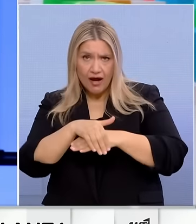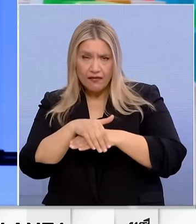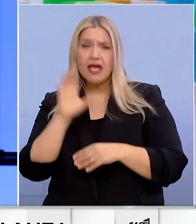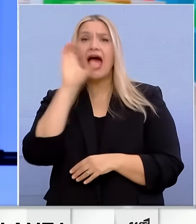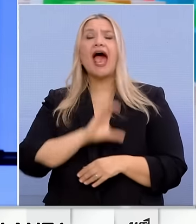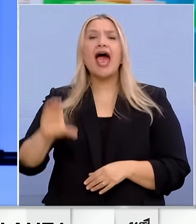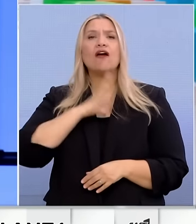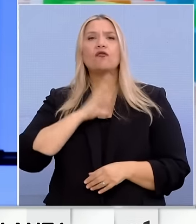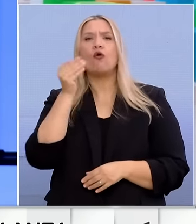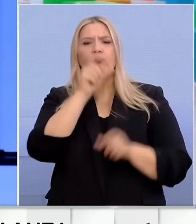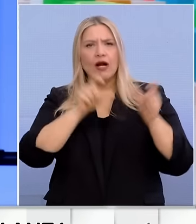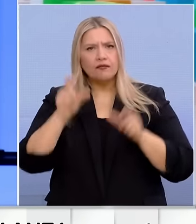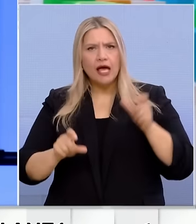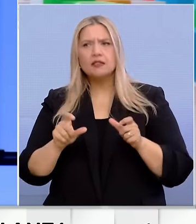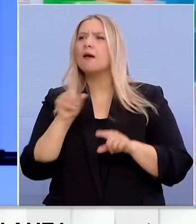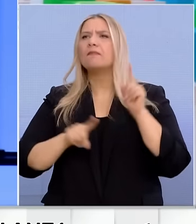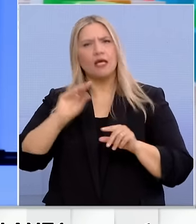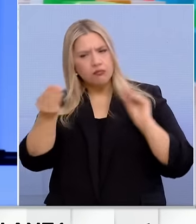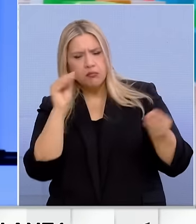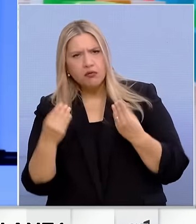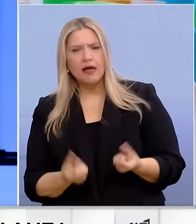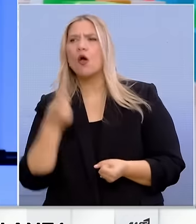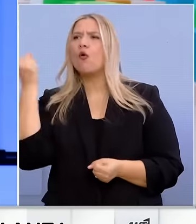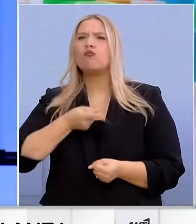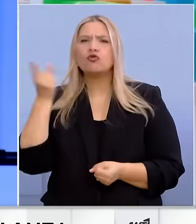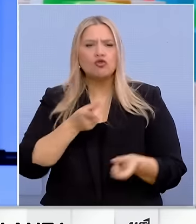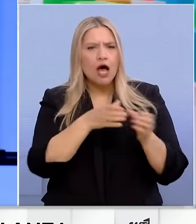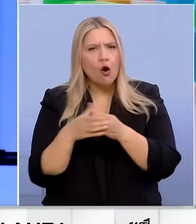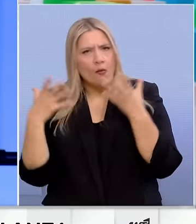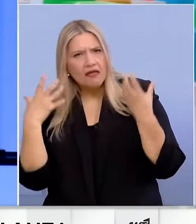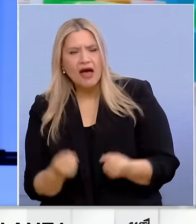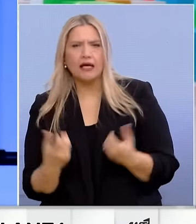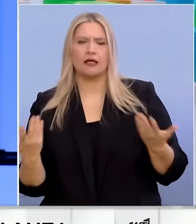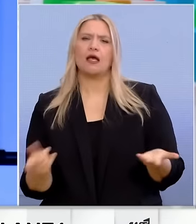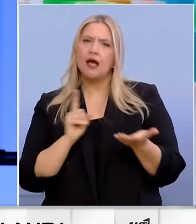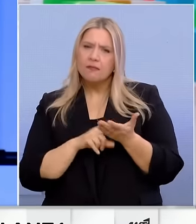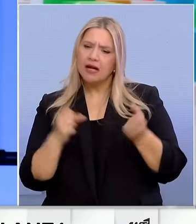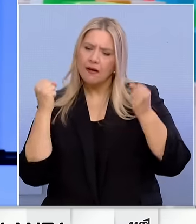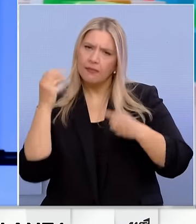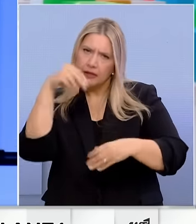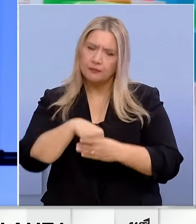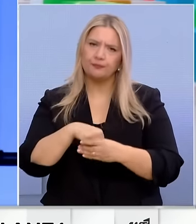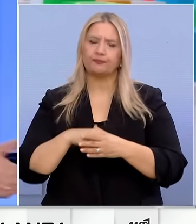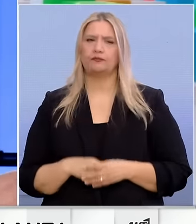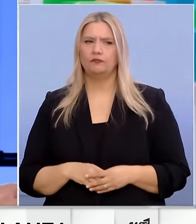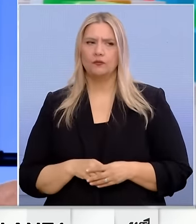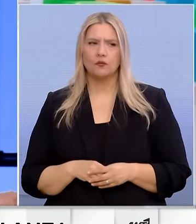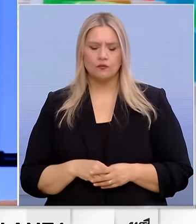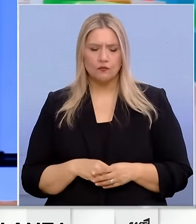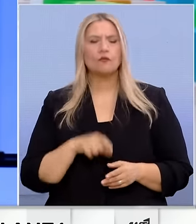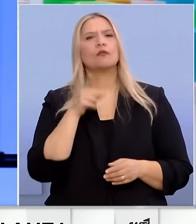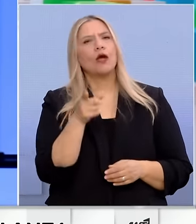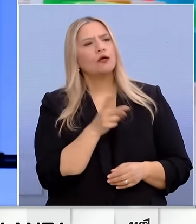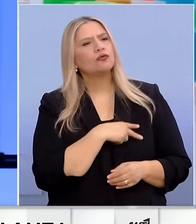ευρωβουλευτές θα βγουν και τα ποσοστά θα βγουν και τα κόμματα θα πάρουν από αυτούς που ψηφίσουν όχι από